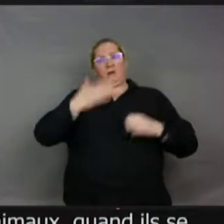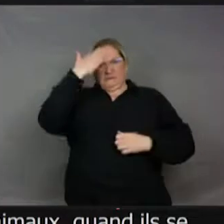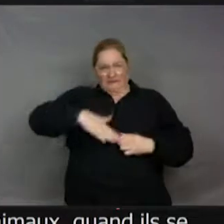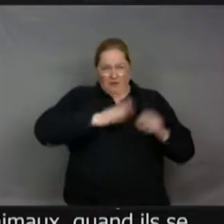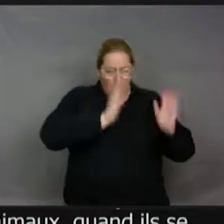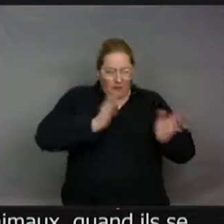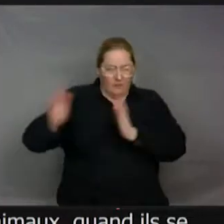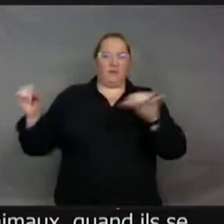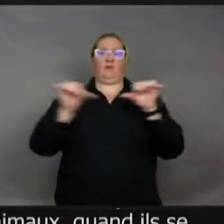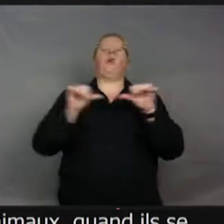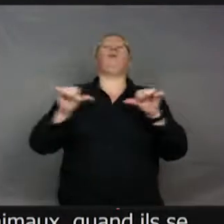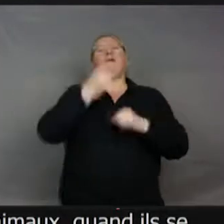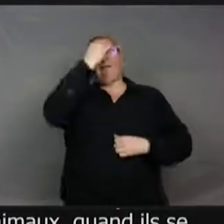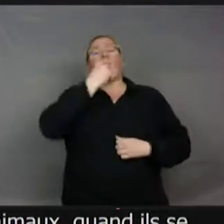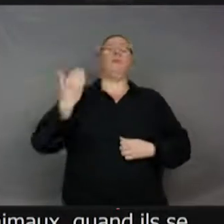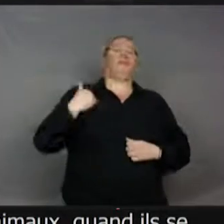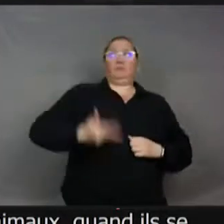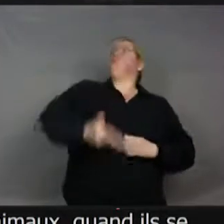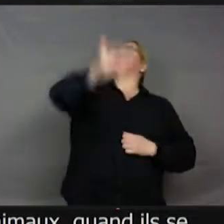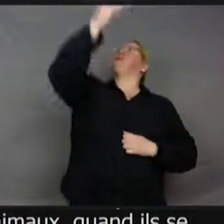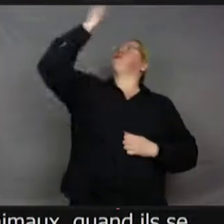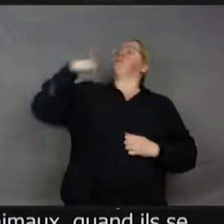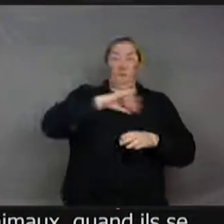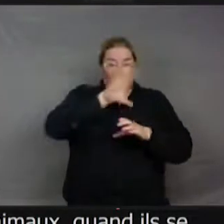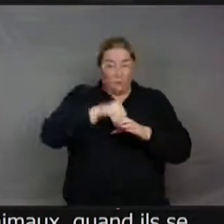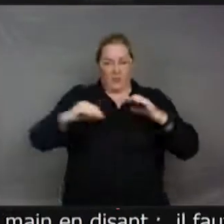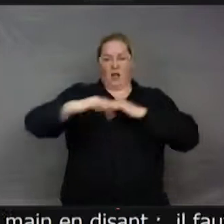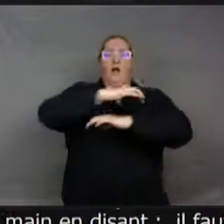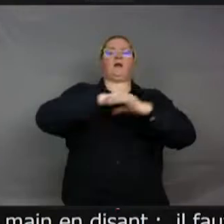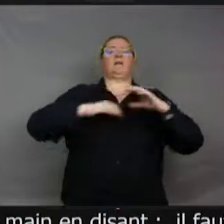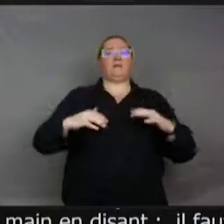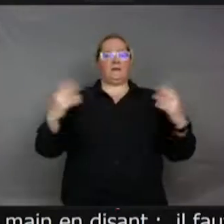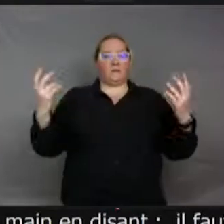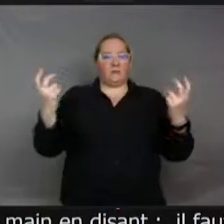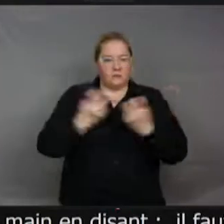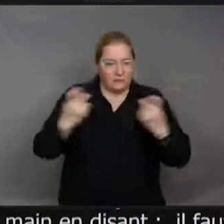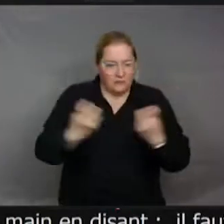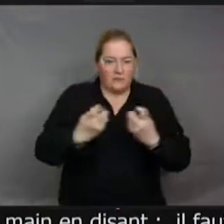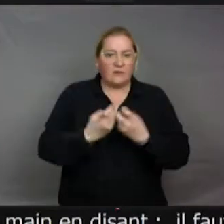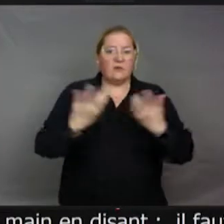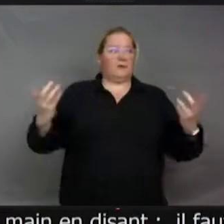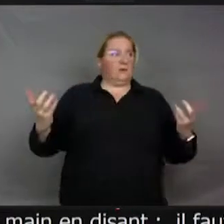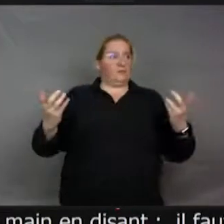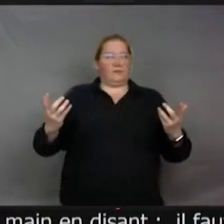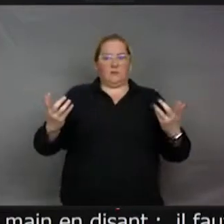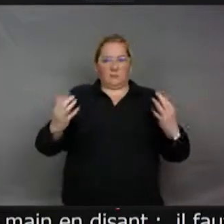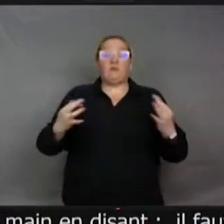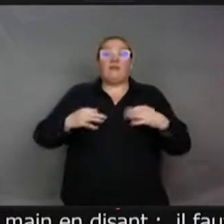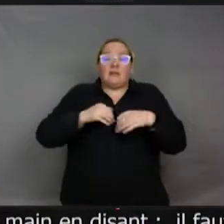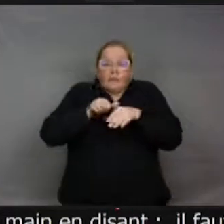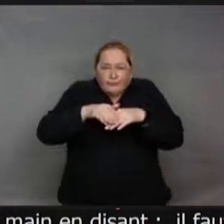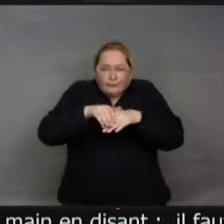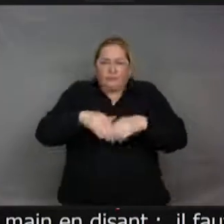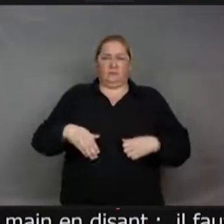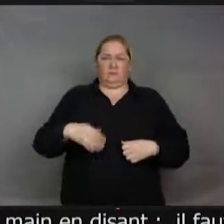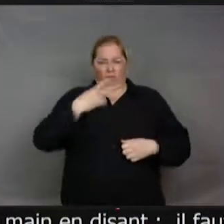longtemps, y compris chez les insectes, qui sont d'ailleurs, vous prenez un petit criquet, vous voyez bien qu'ils se débattent, ils ressentent quelque chose, on ne sait pas quoi. En